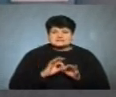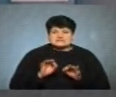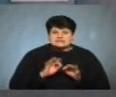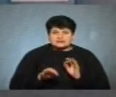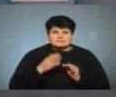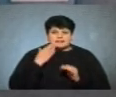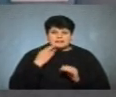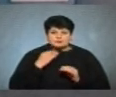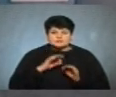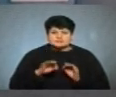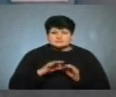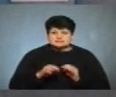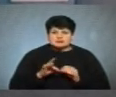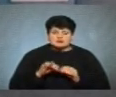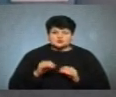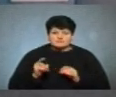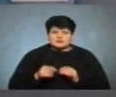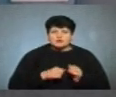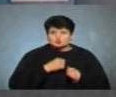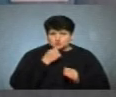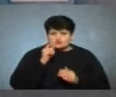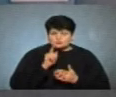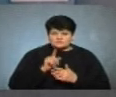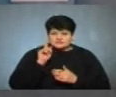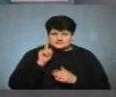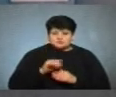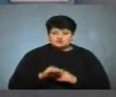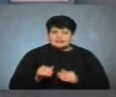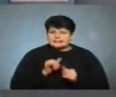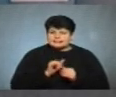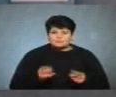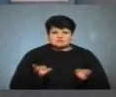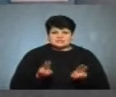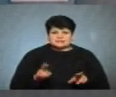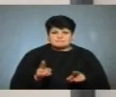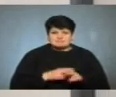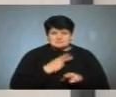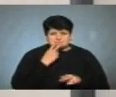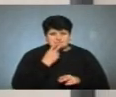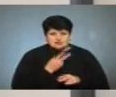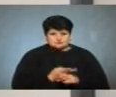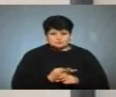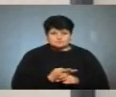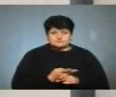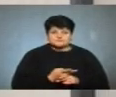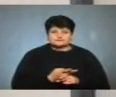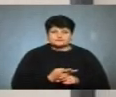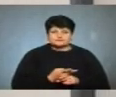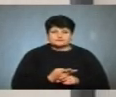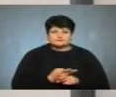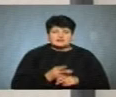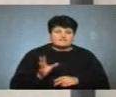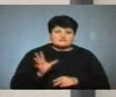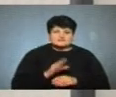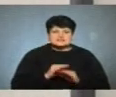легкозаймистими речовинами. Ну, а дорослі повинні знати, що дітей не можна залишати без нагляду. Тому що все-таки всі